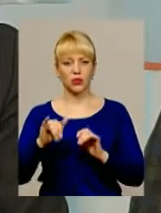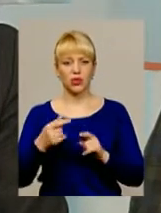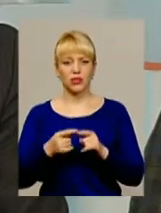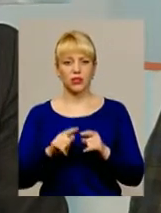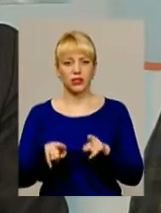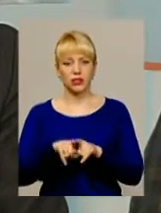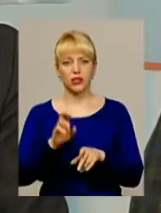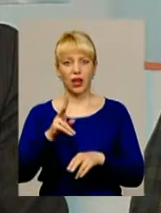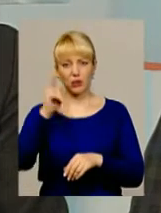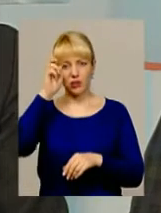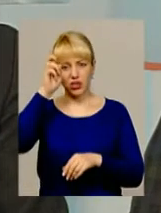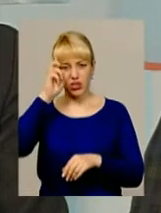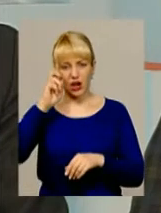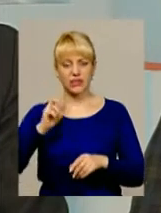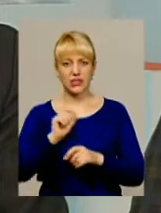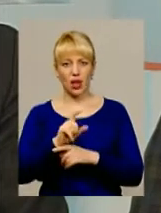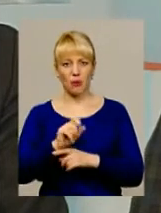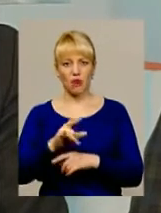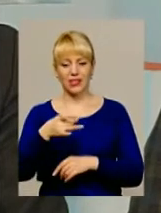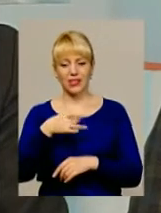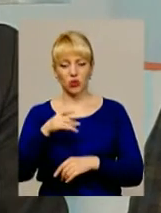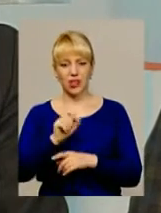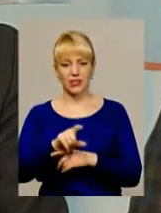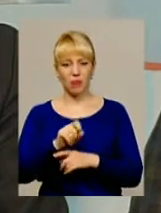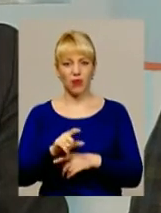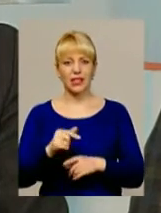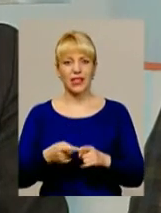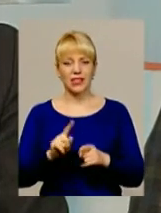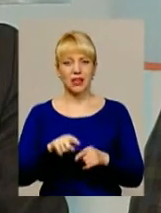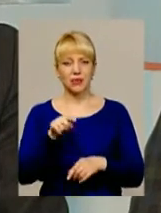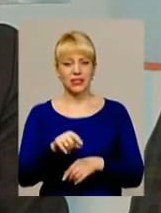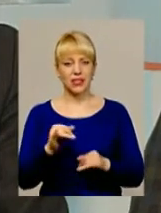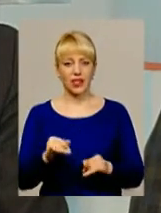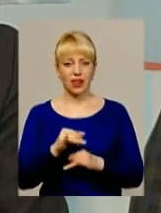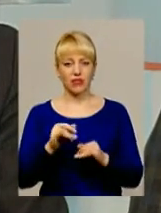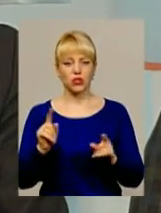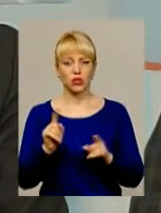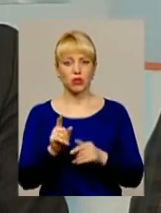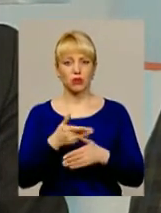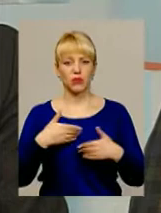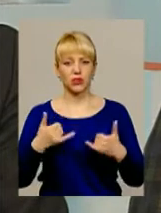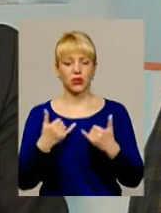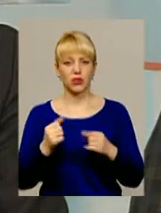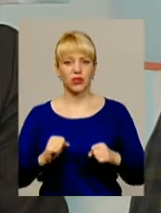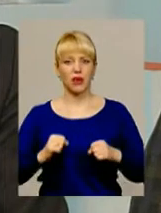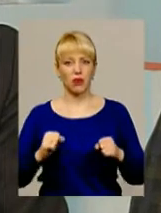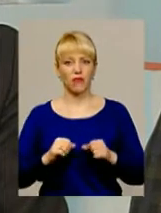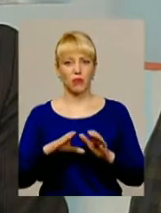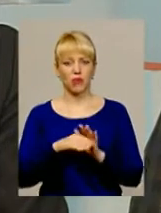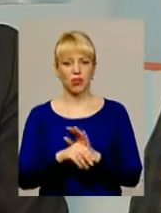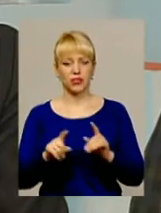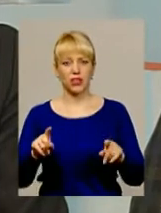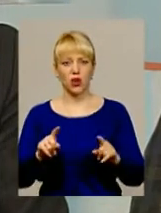такі поняття державне замовлення, регіональне замовлення. І саме цікаве, що ми сьогодні намагаємося впровадити в